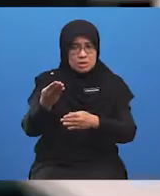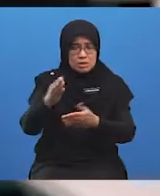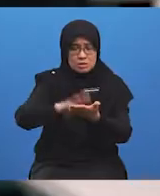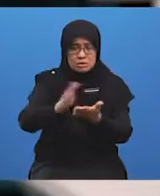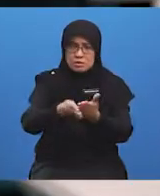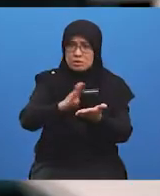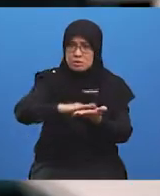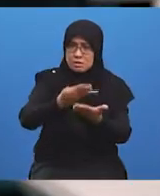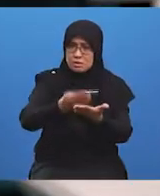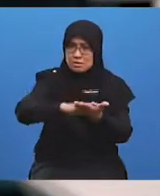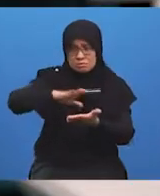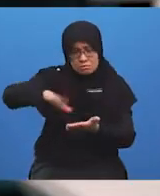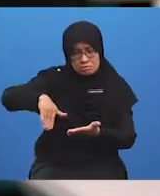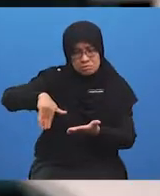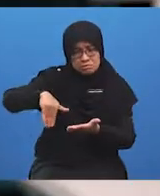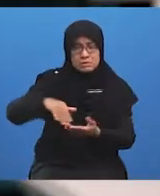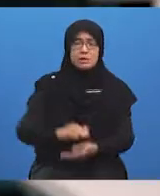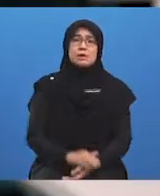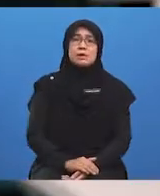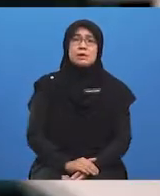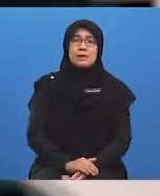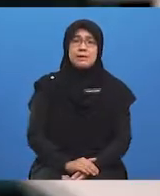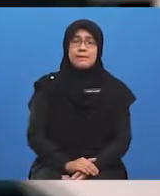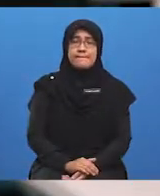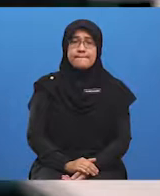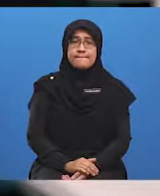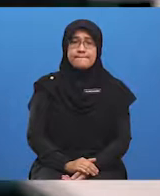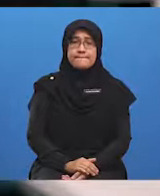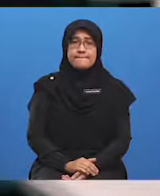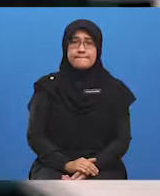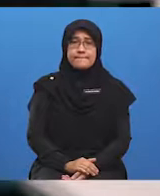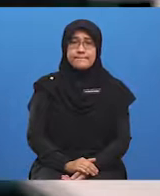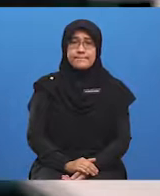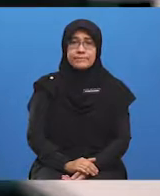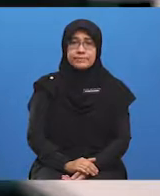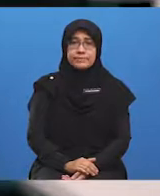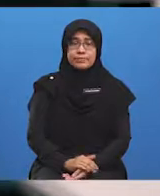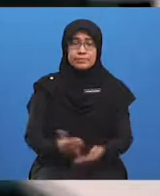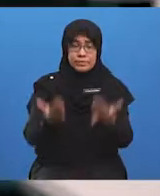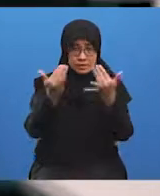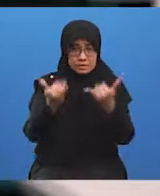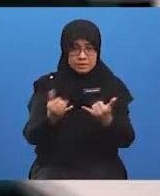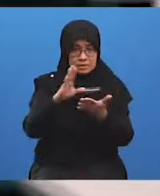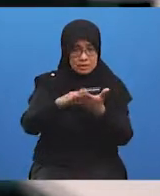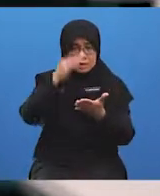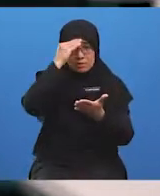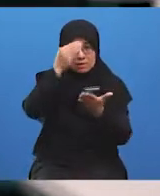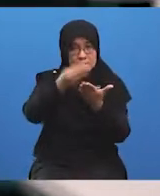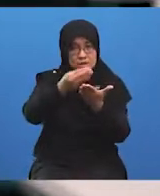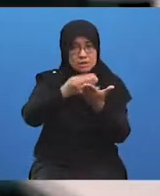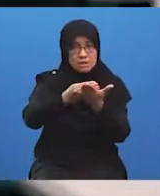Seterusnya, cikgu akan teruskan sesi pembelajaran kita dengan subtopik yang menerangkan